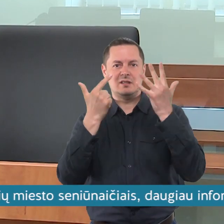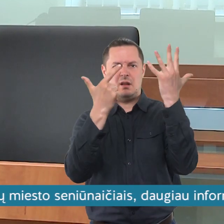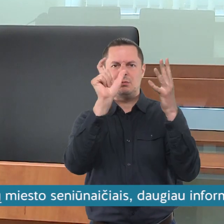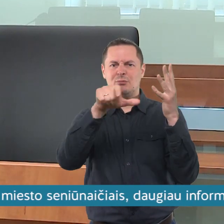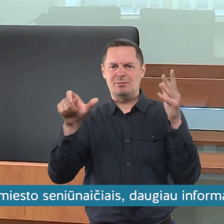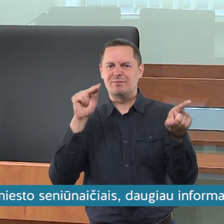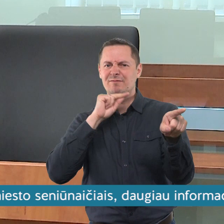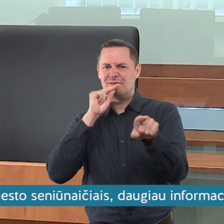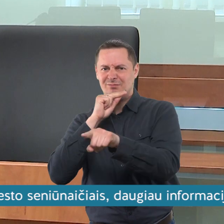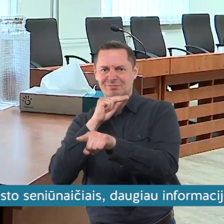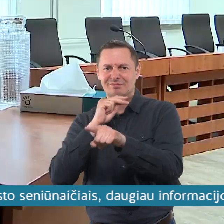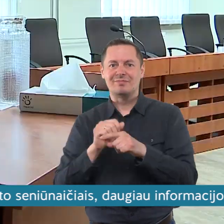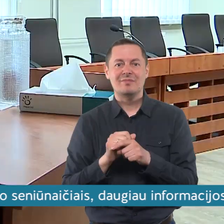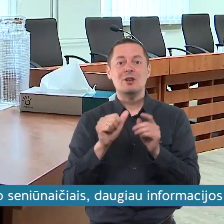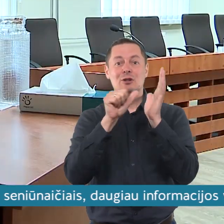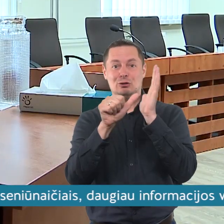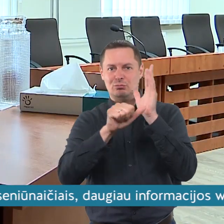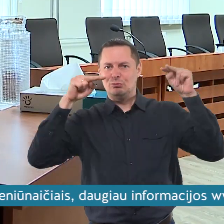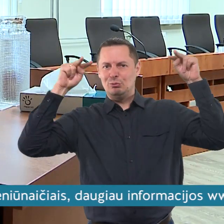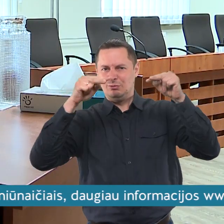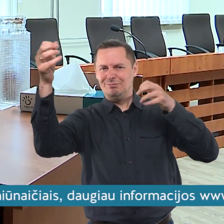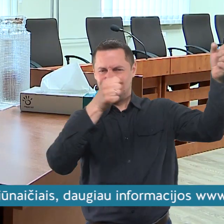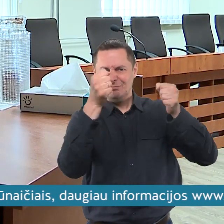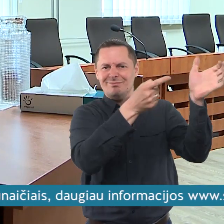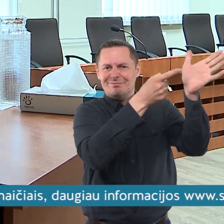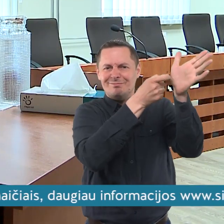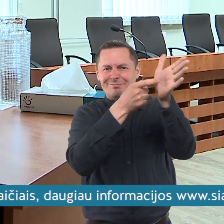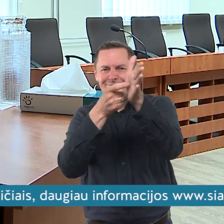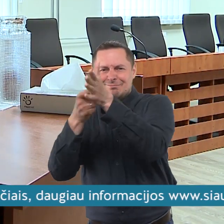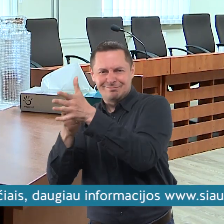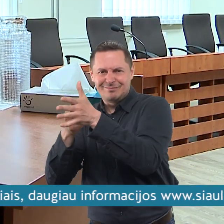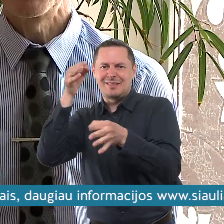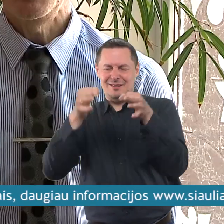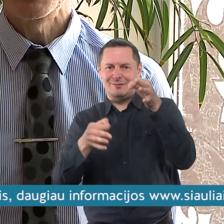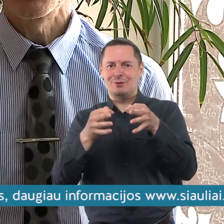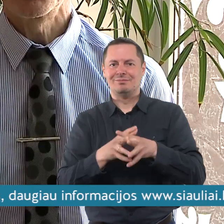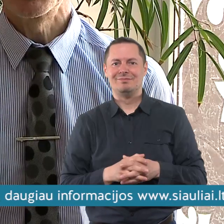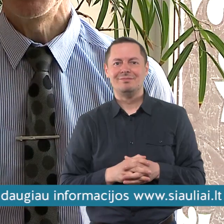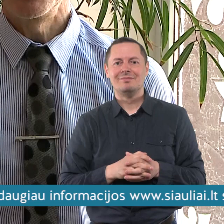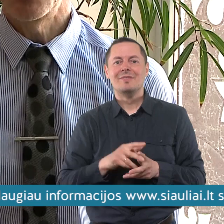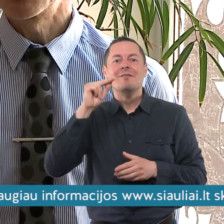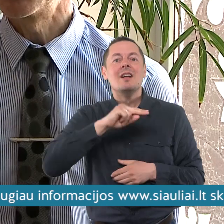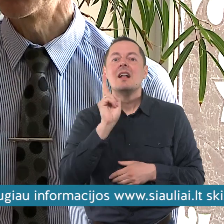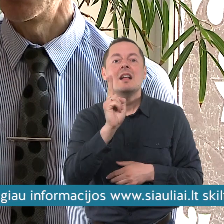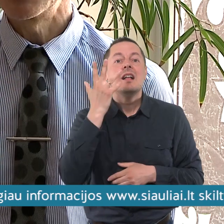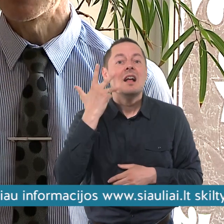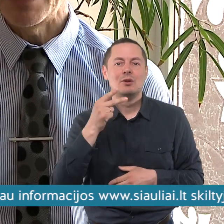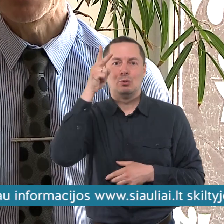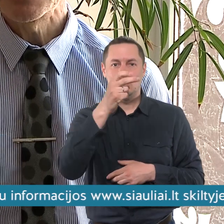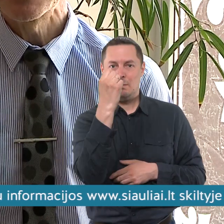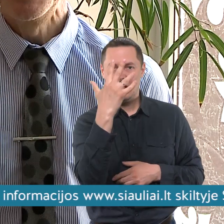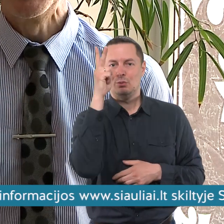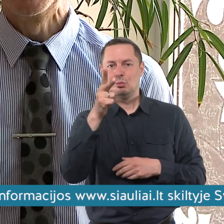asmenys. Teismai teko apklausti daugiau kaip 60 kliudytojų. Nusikeldimas padarytas 2015-2016